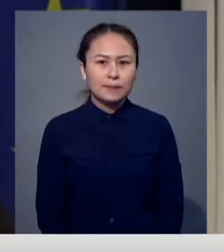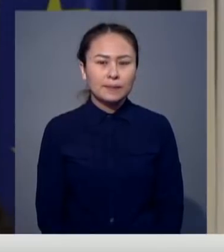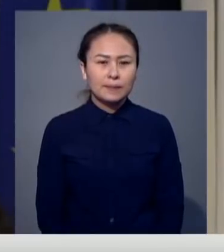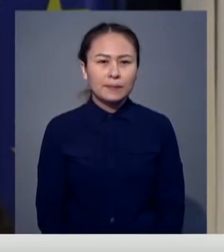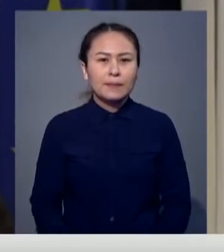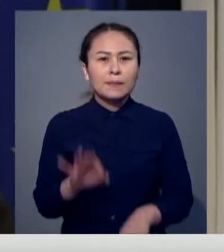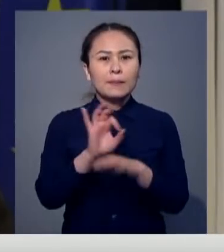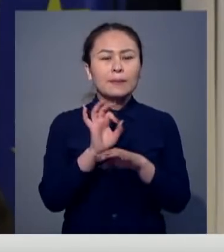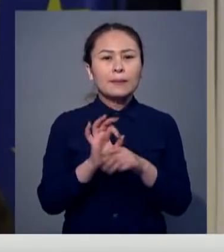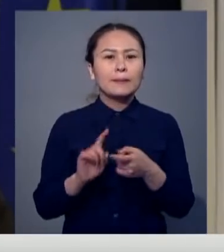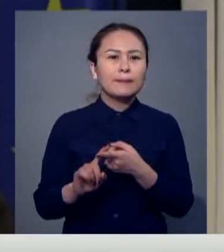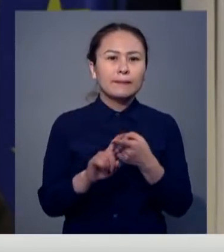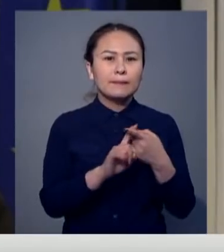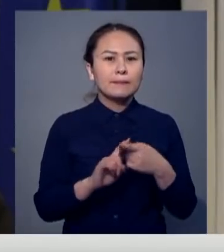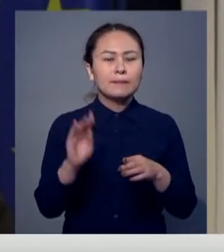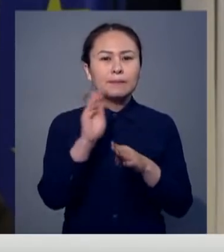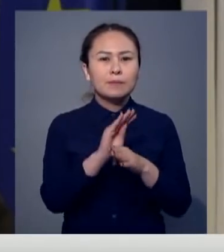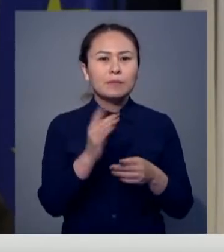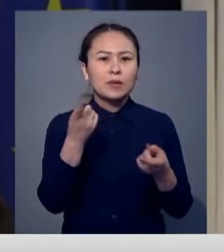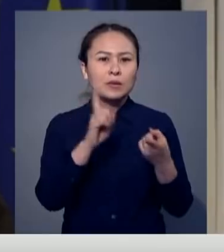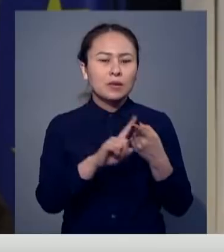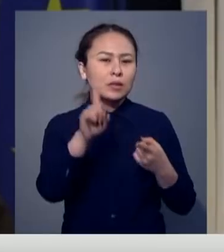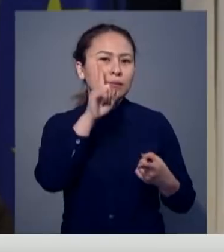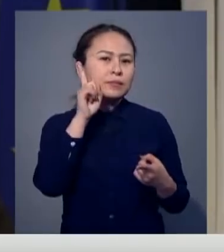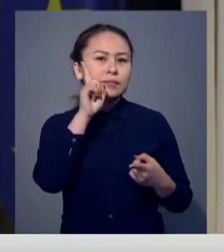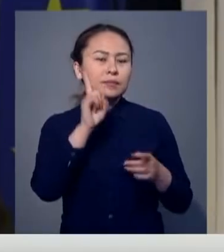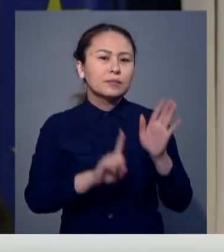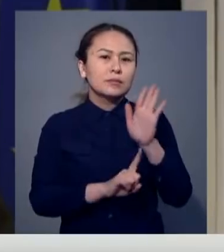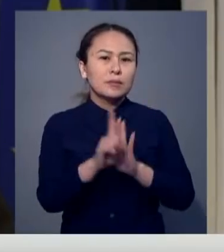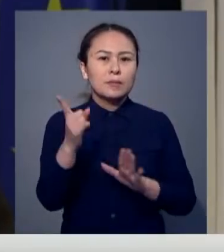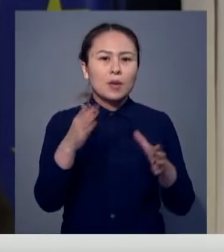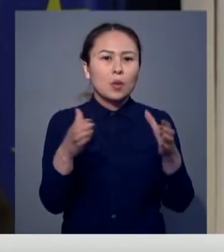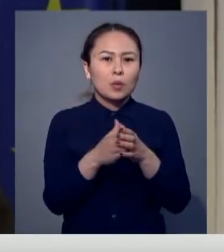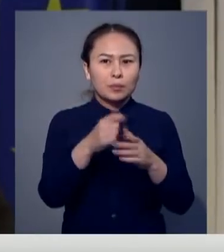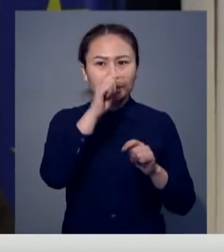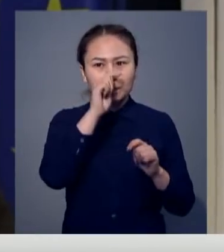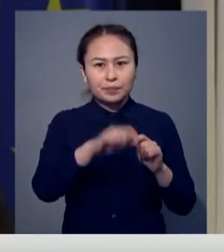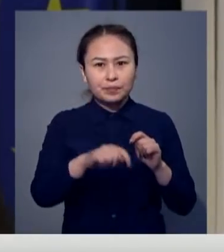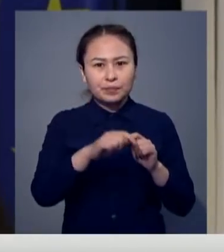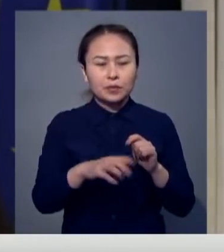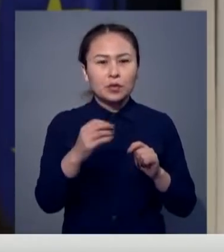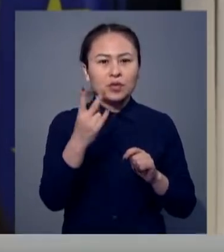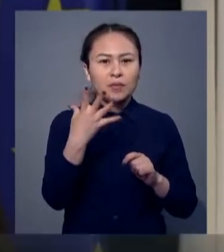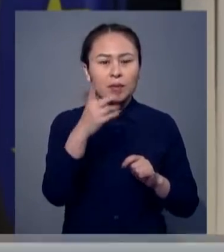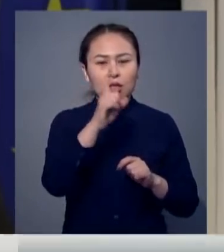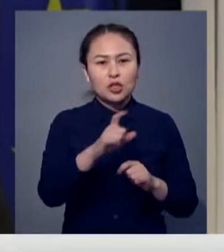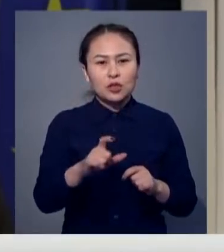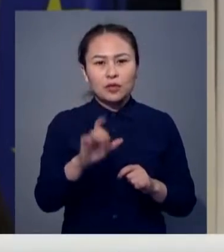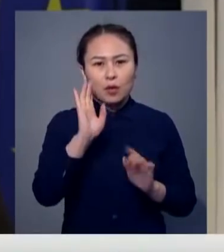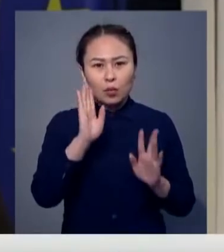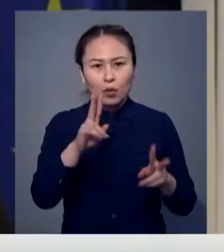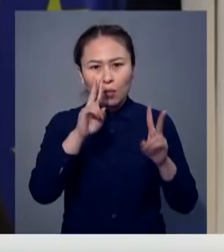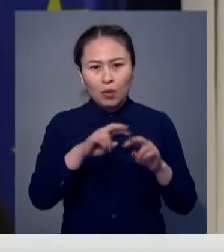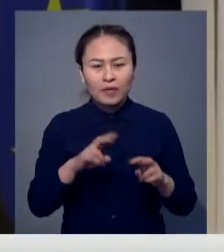Үндетті жұқтырған баламен байланысқа түскен жас өспірімдердің алғашқы тобын тек сердік. Бүгін ертең тағы 25 балы қаралып, дертке